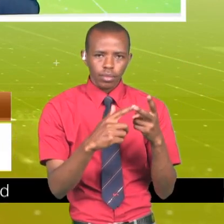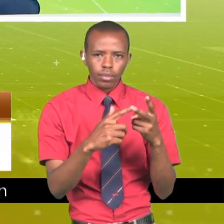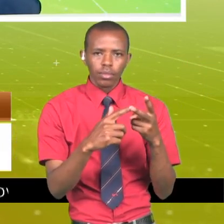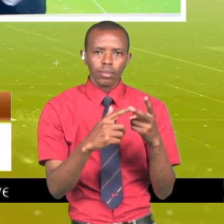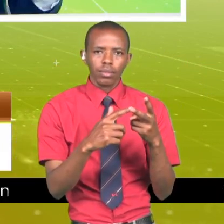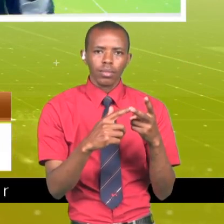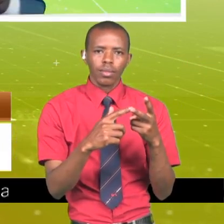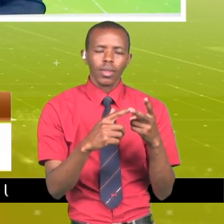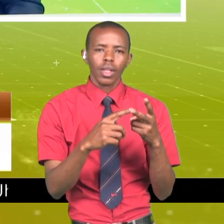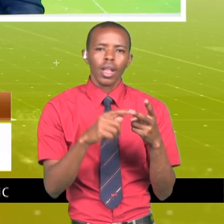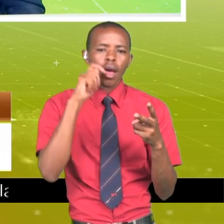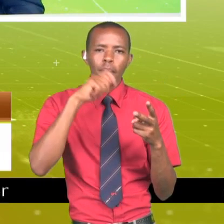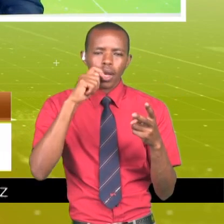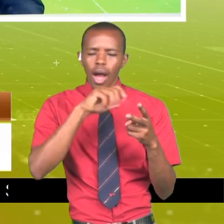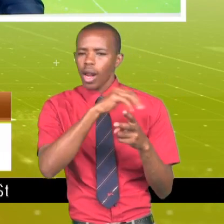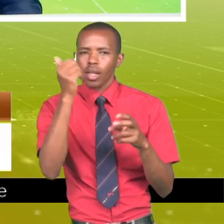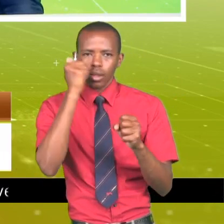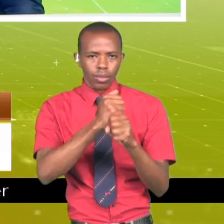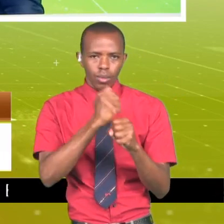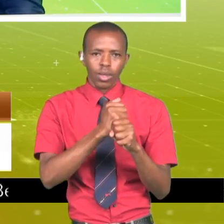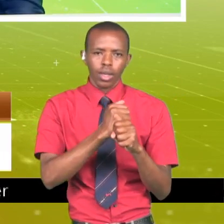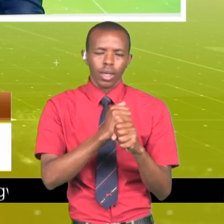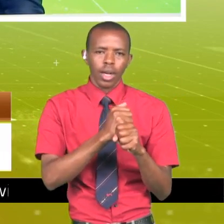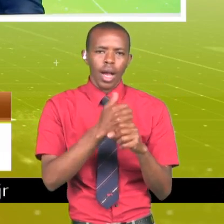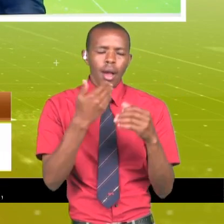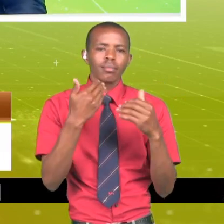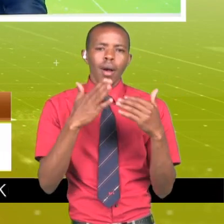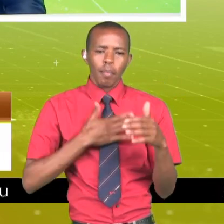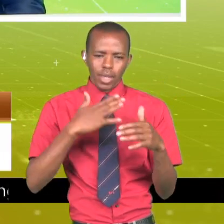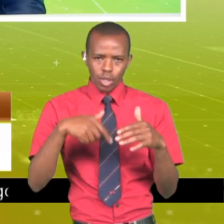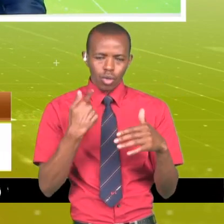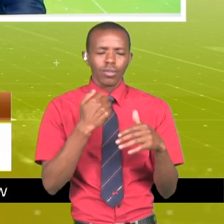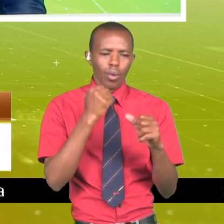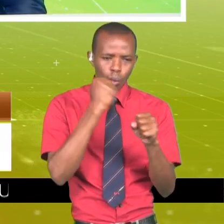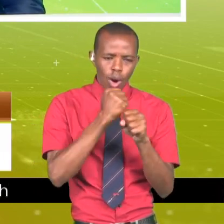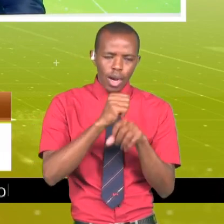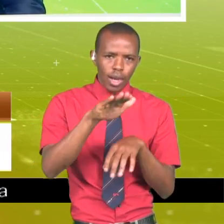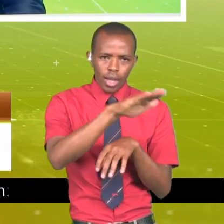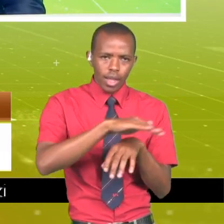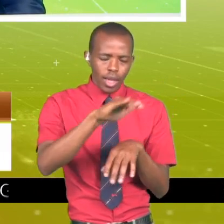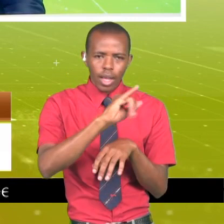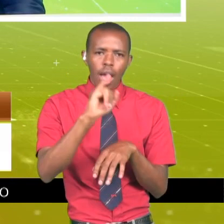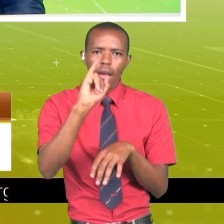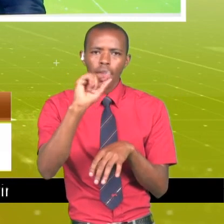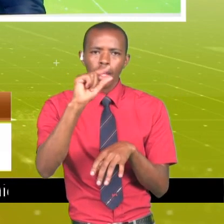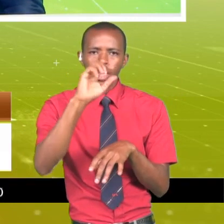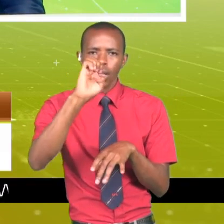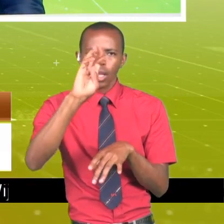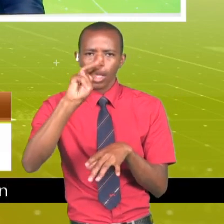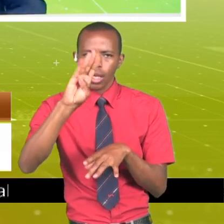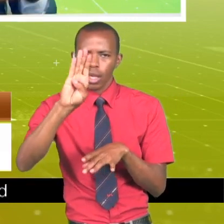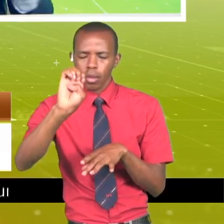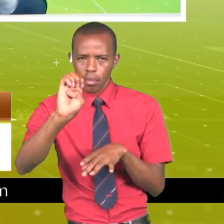mambo na miraha na zile kazi zingine ambazo nimeweza kuhuzifanya pale katika eneo bungelangu laegembe. Nimeweza